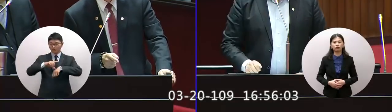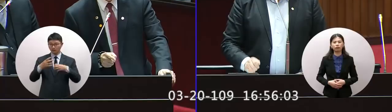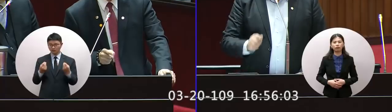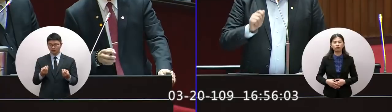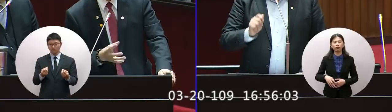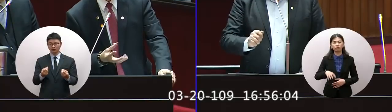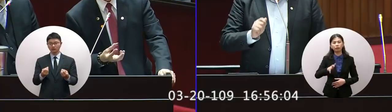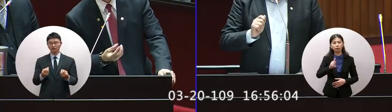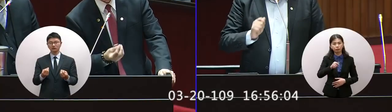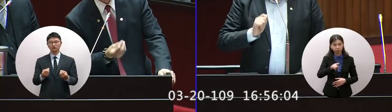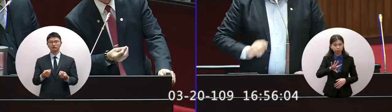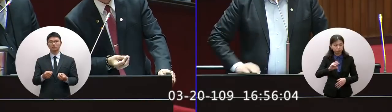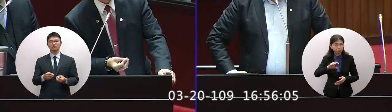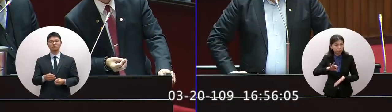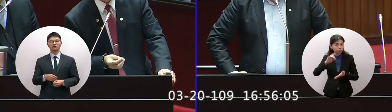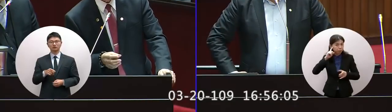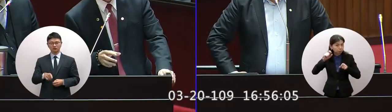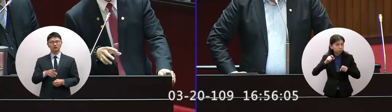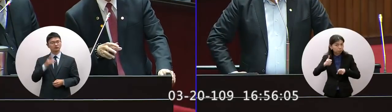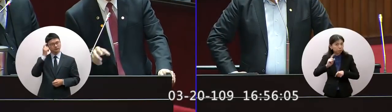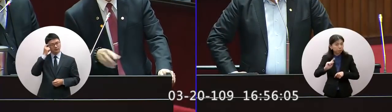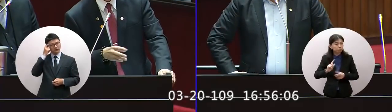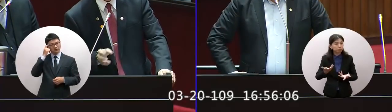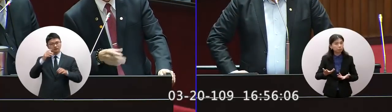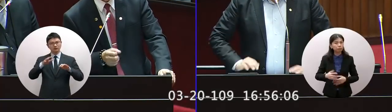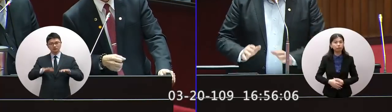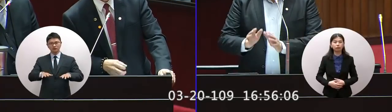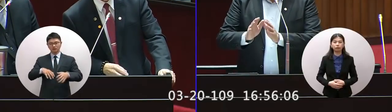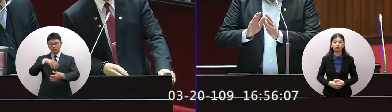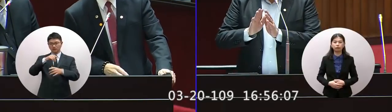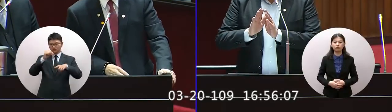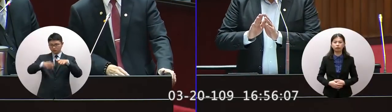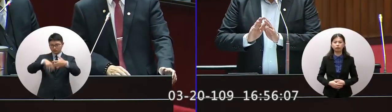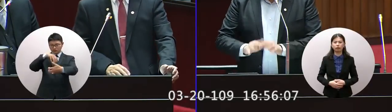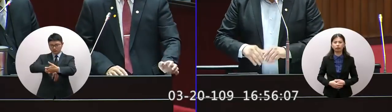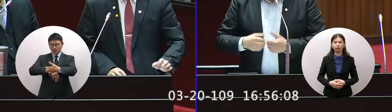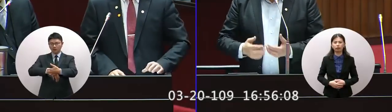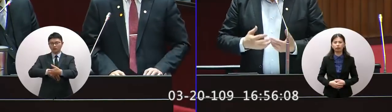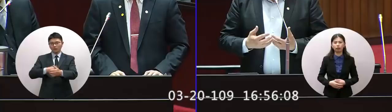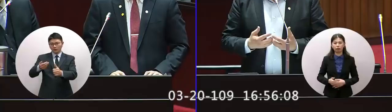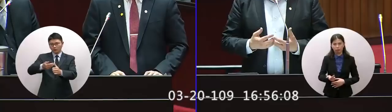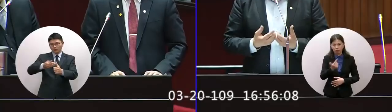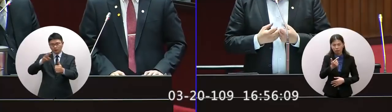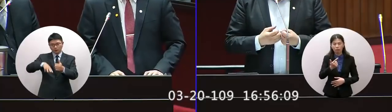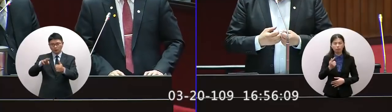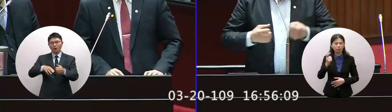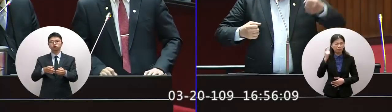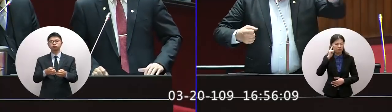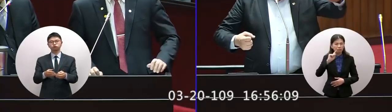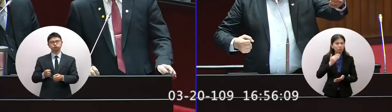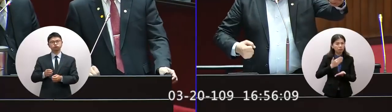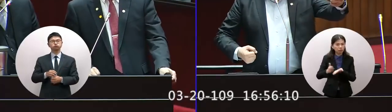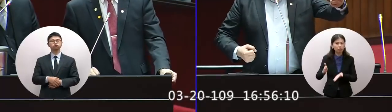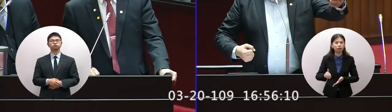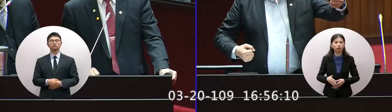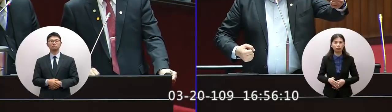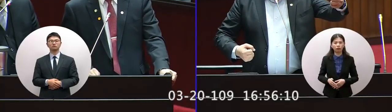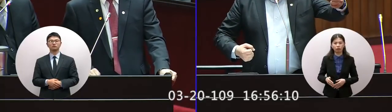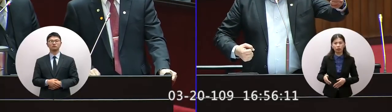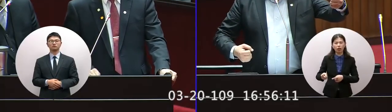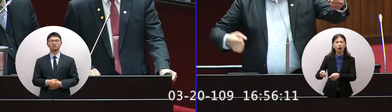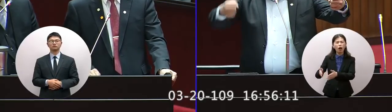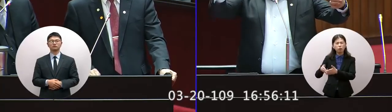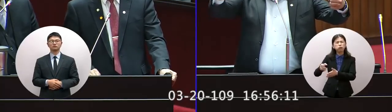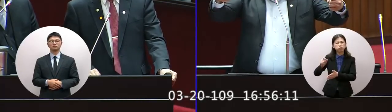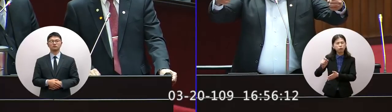整頓你們現在有沒有提出什麼方法他現在是內部在你趕快找出一個方法比方說需求還是在